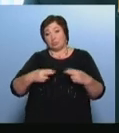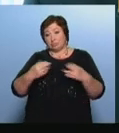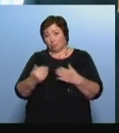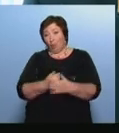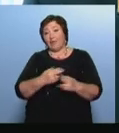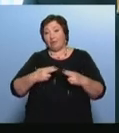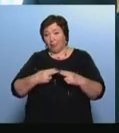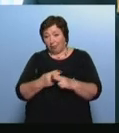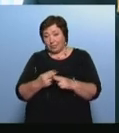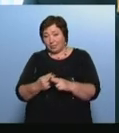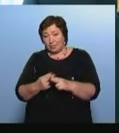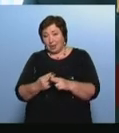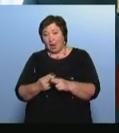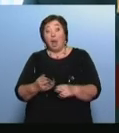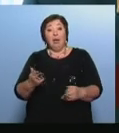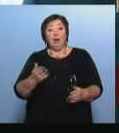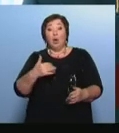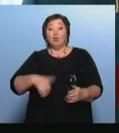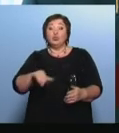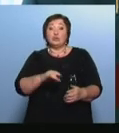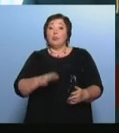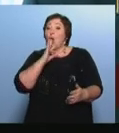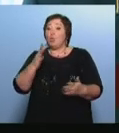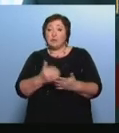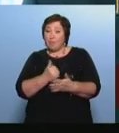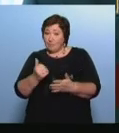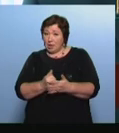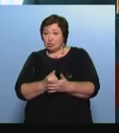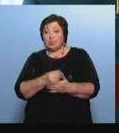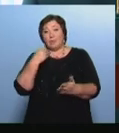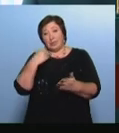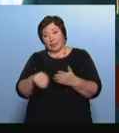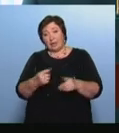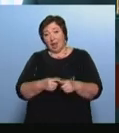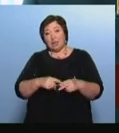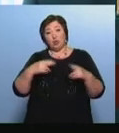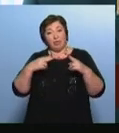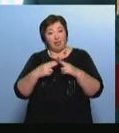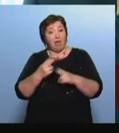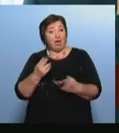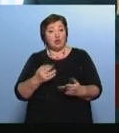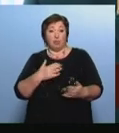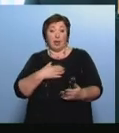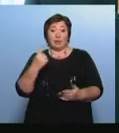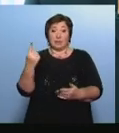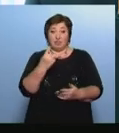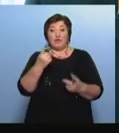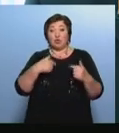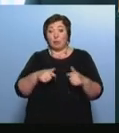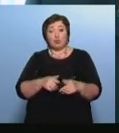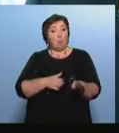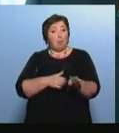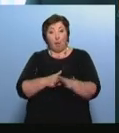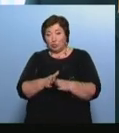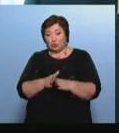Надо сказать, что Удмуртская республика успешно приобрела эту технику Мы один из первых субъектов, который поставил полностью